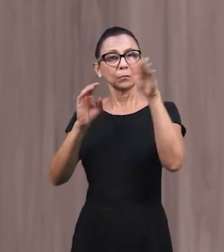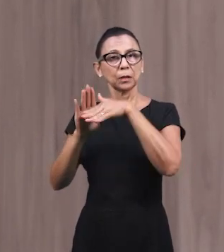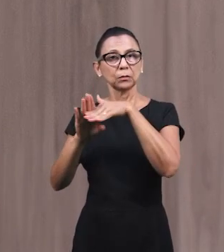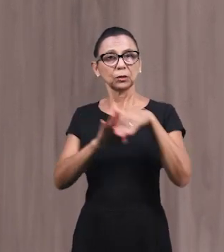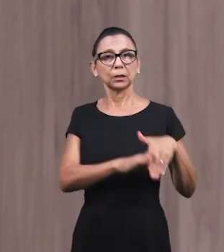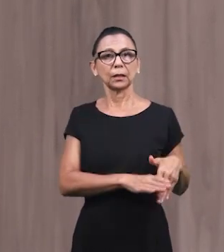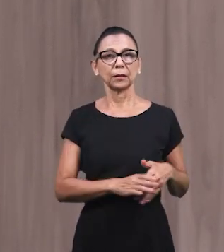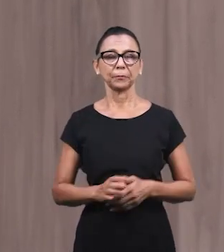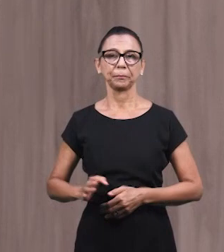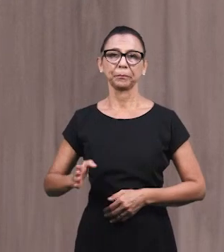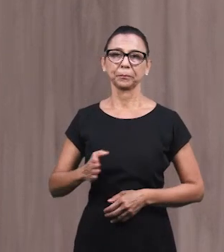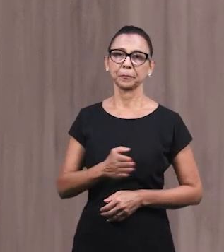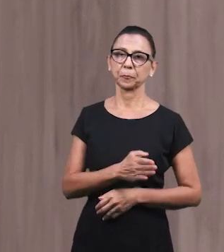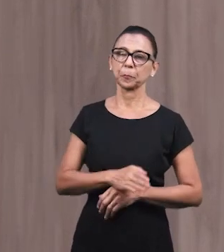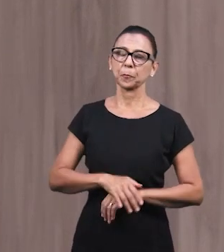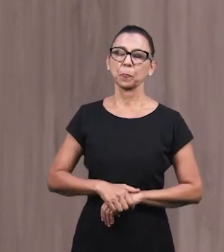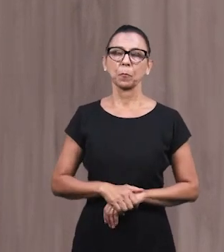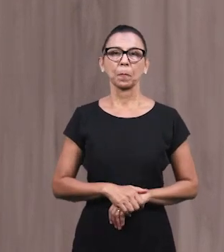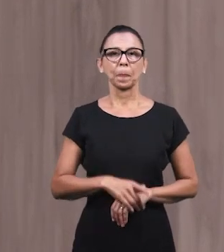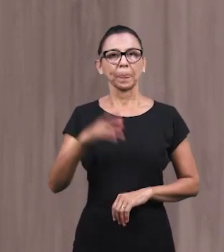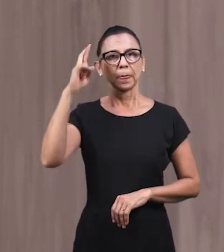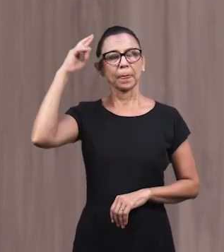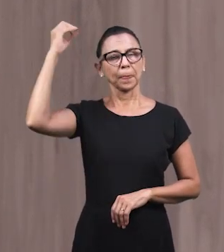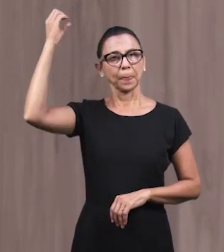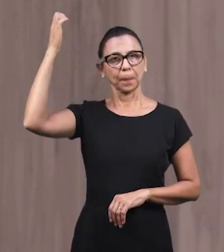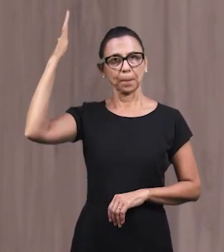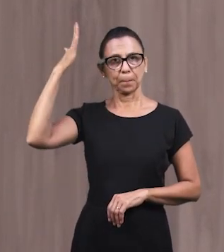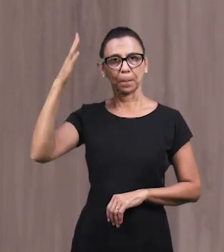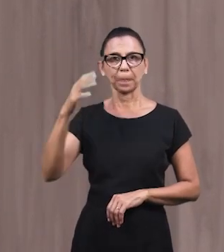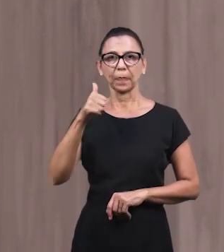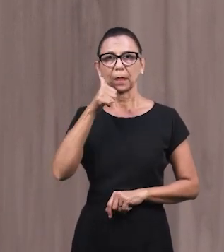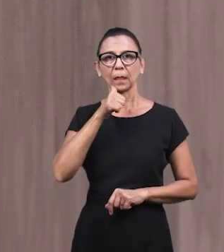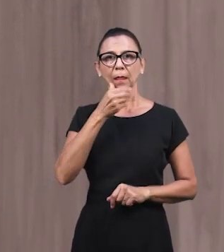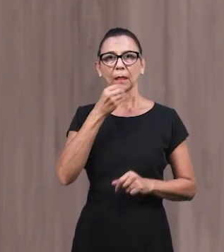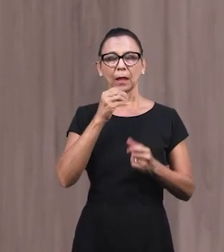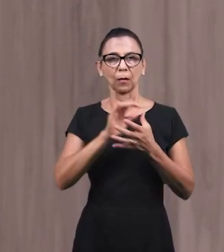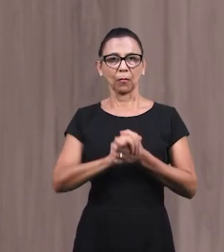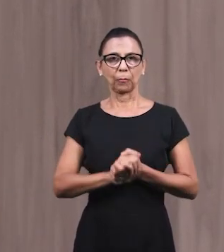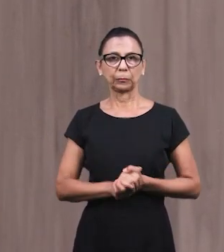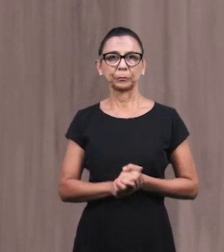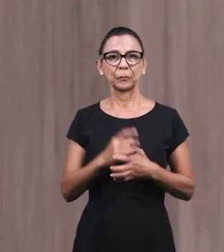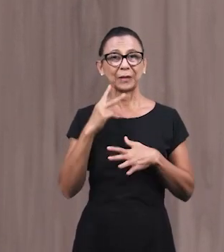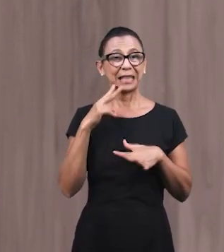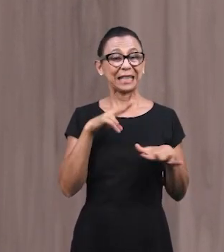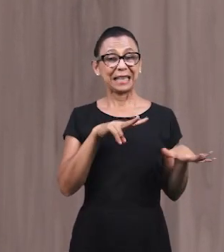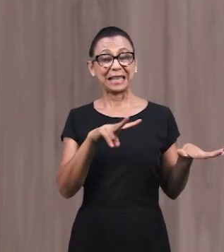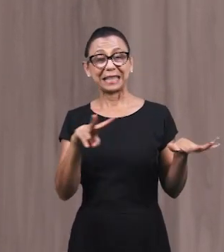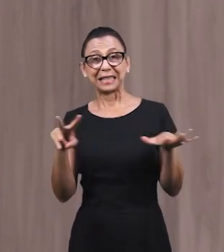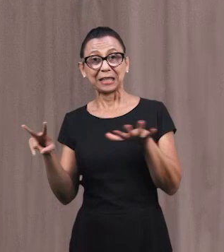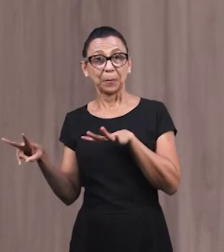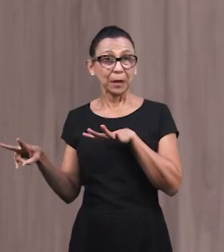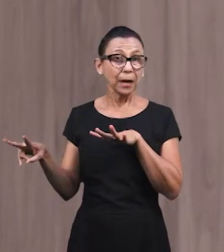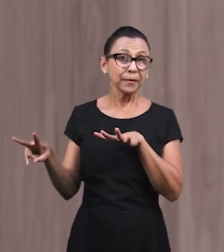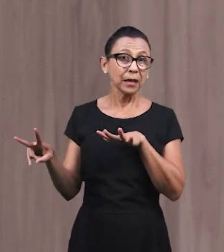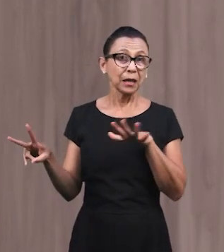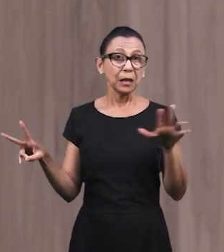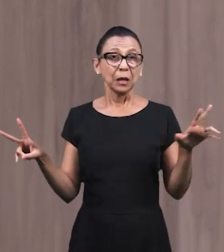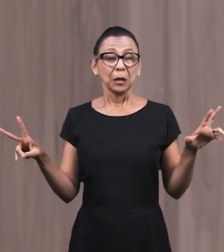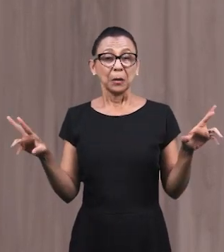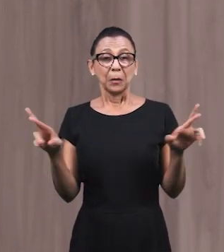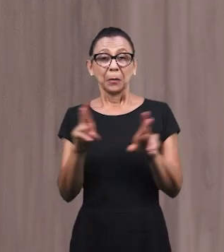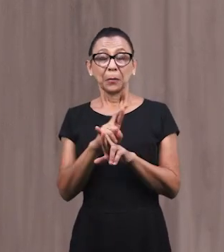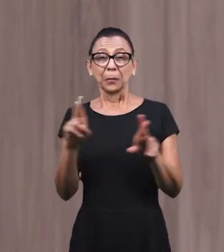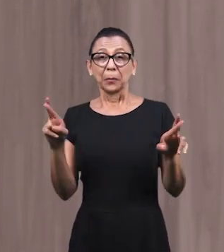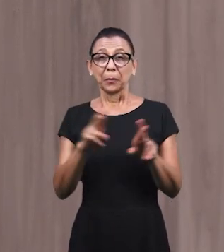Господь Бог также показал пару, одну, которые на этой